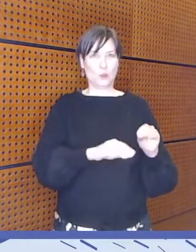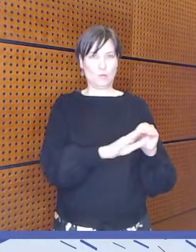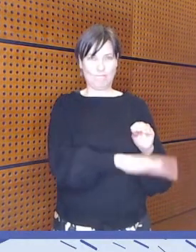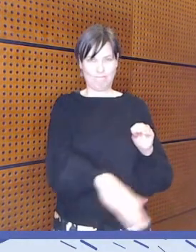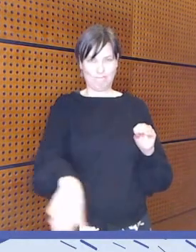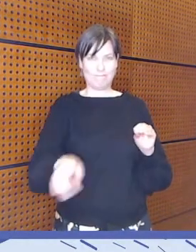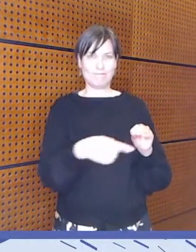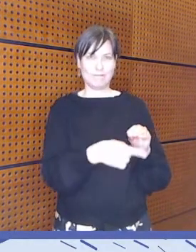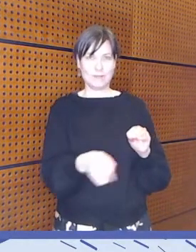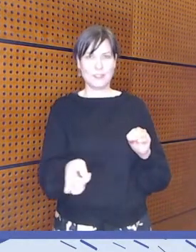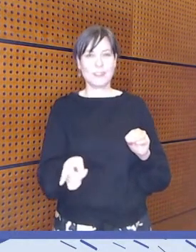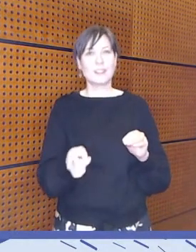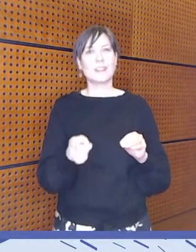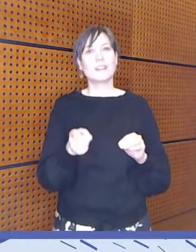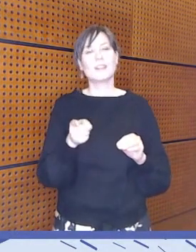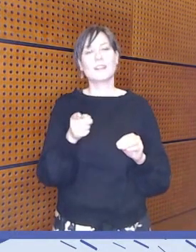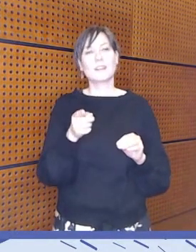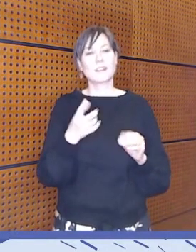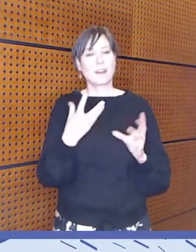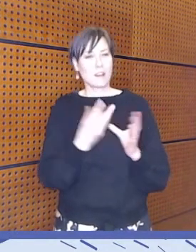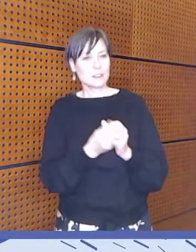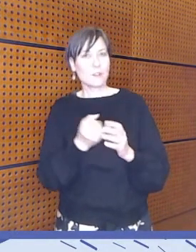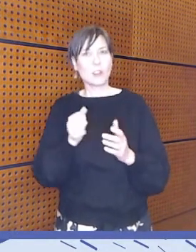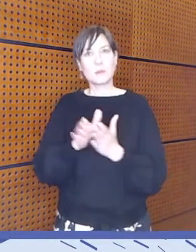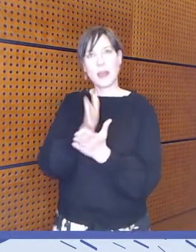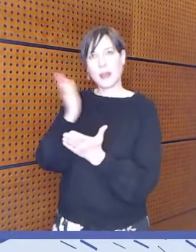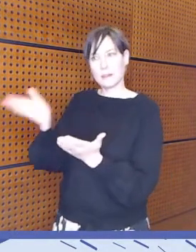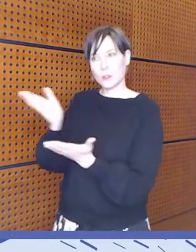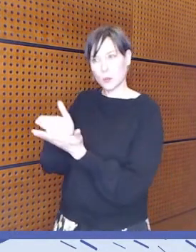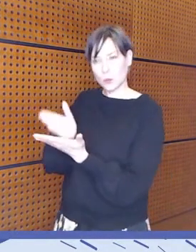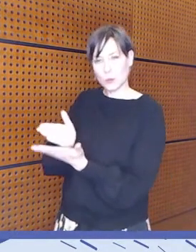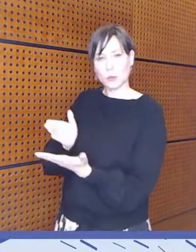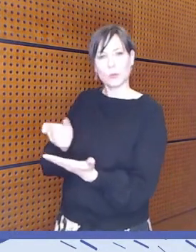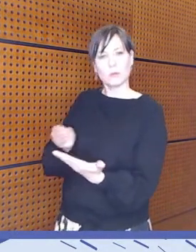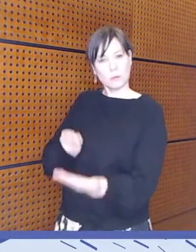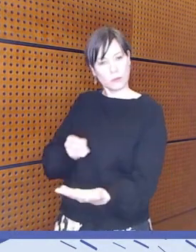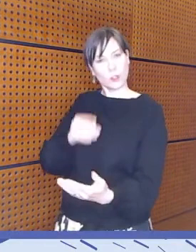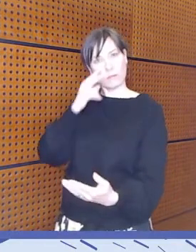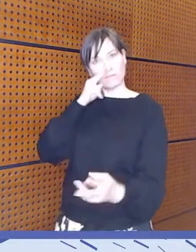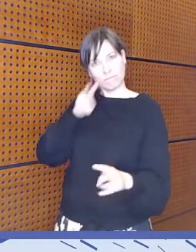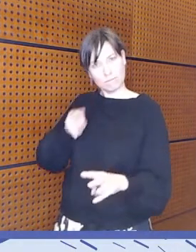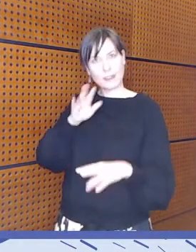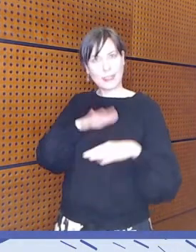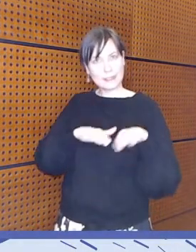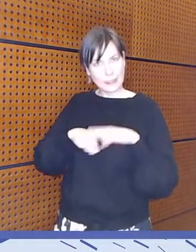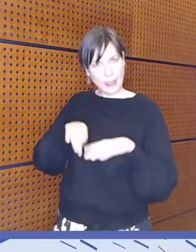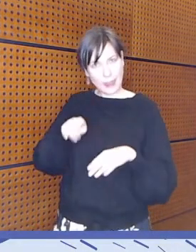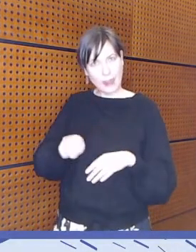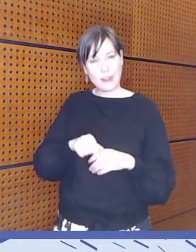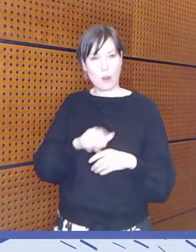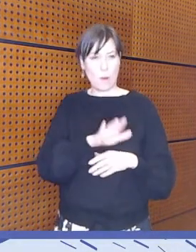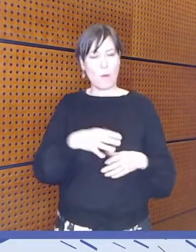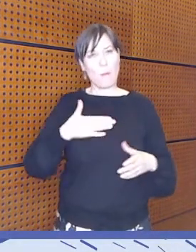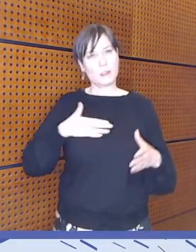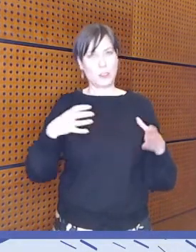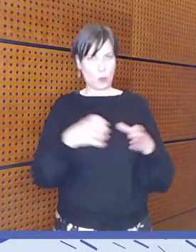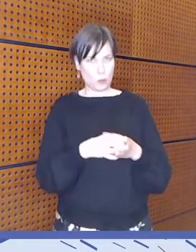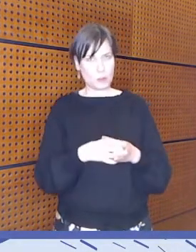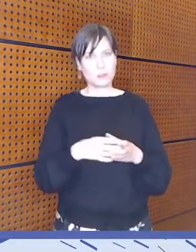näitä vaikka lehtijuttuja tai muuta siellä omassa ryhmässä.